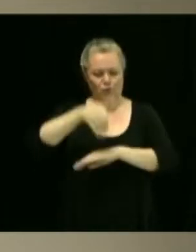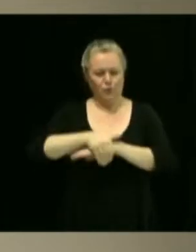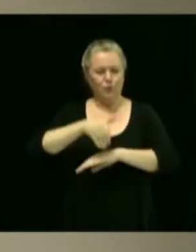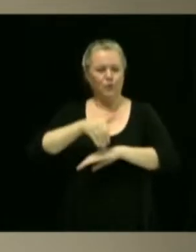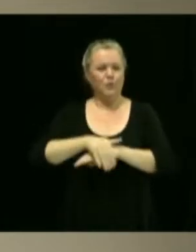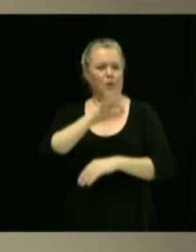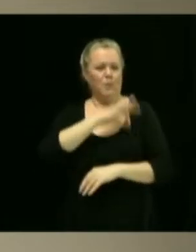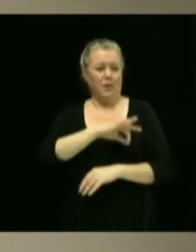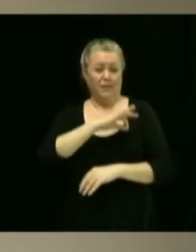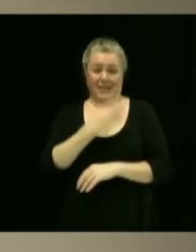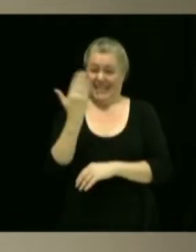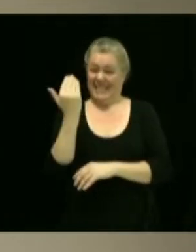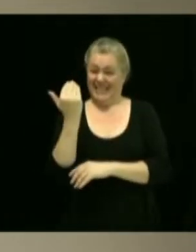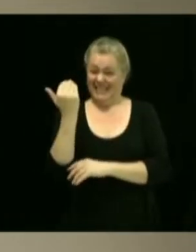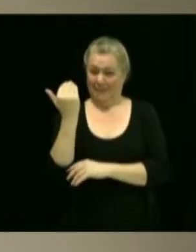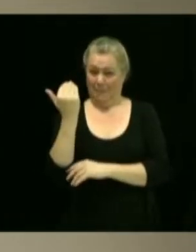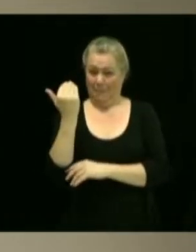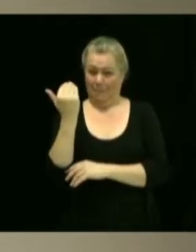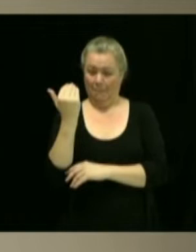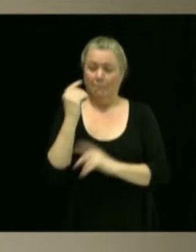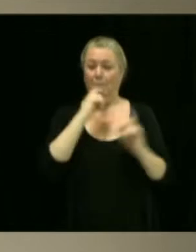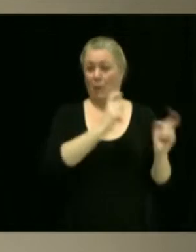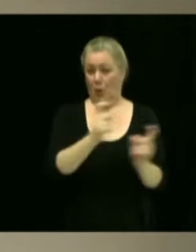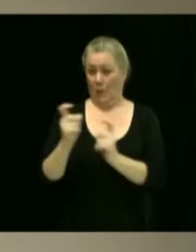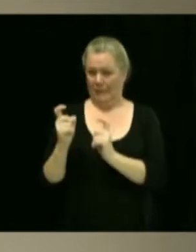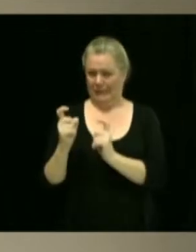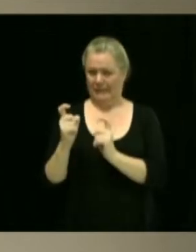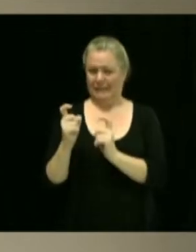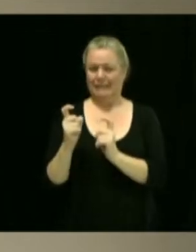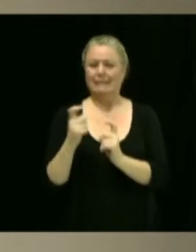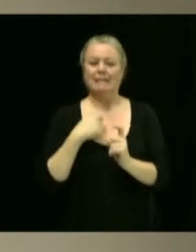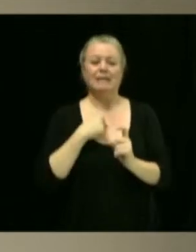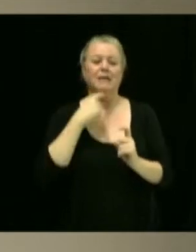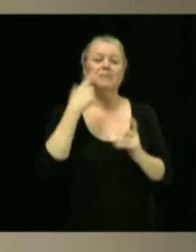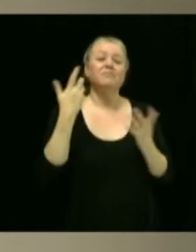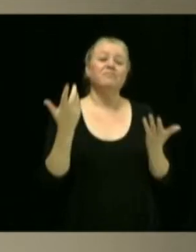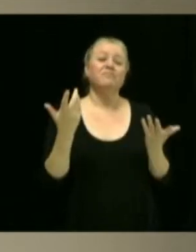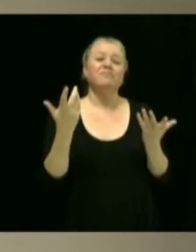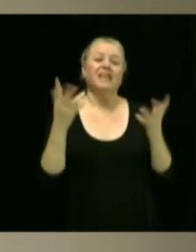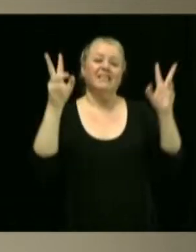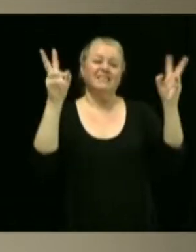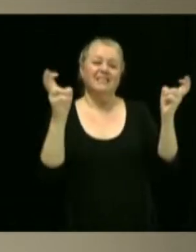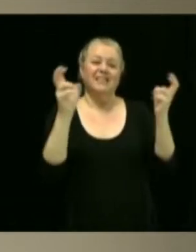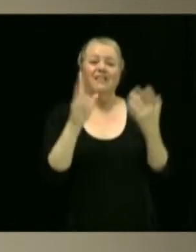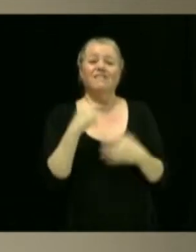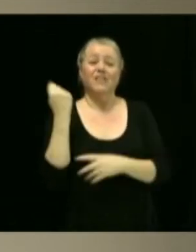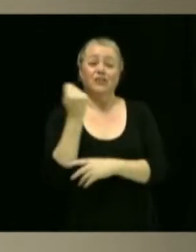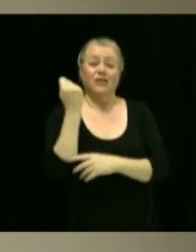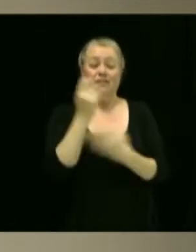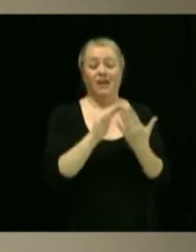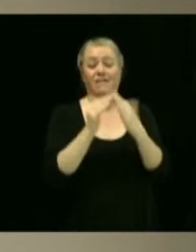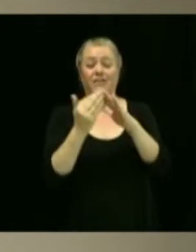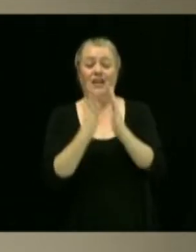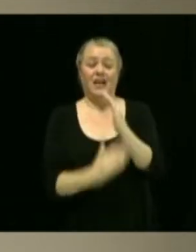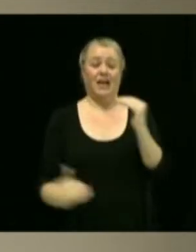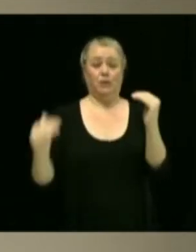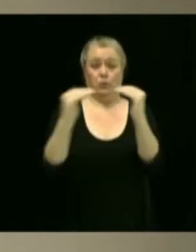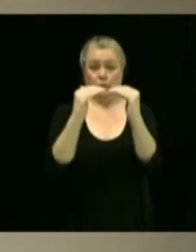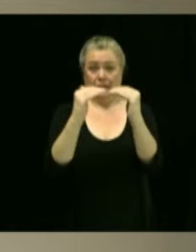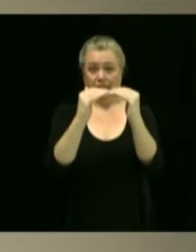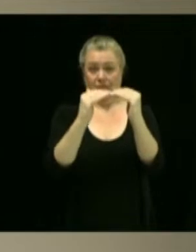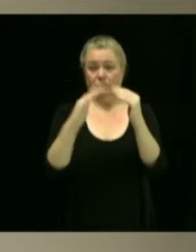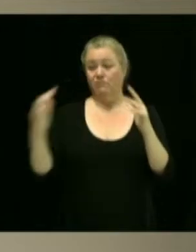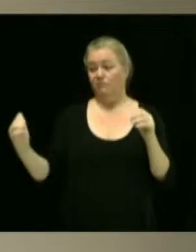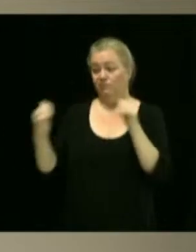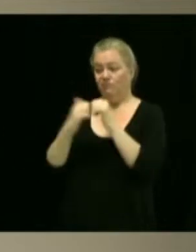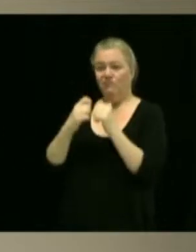annuelle des prix Victoria-Ville-Ville inclusive. Cette distinction remise en collaboration avec le comité consultatif de la